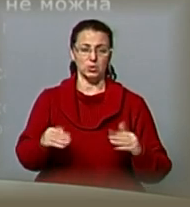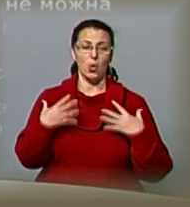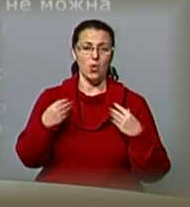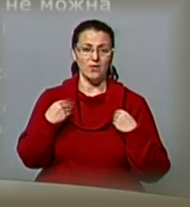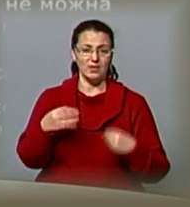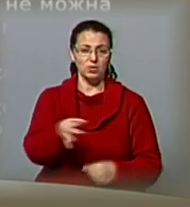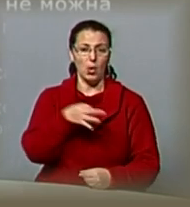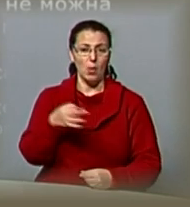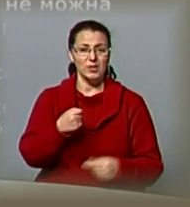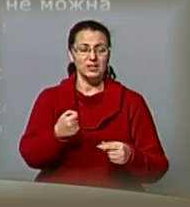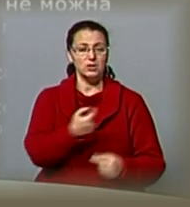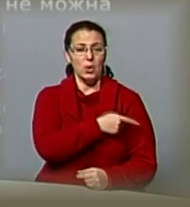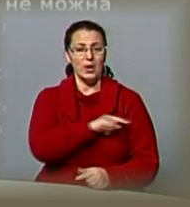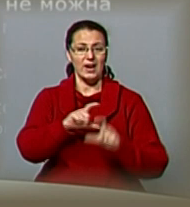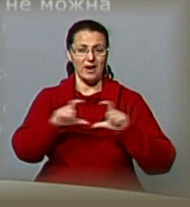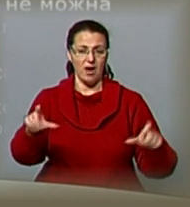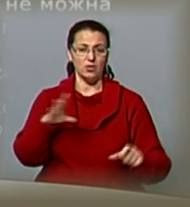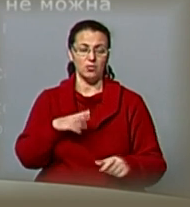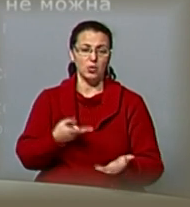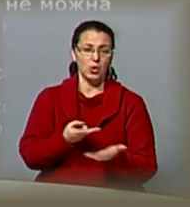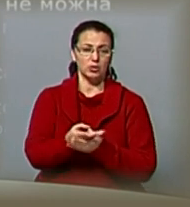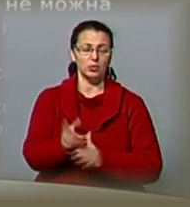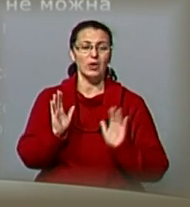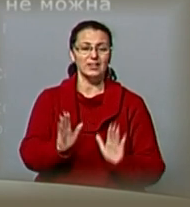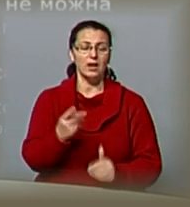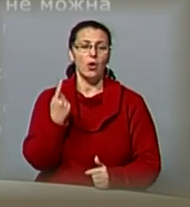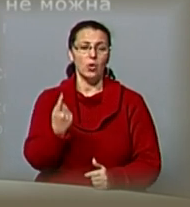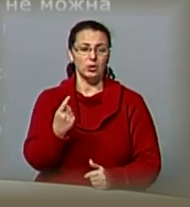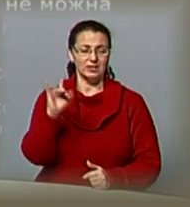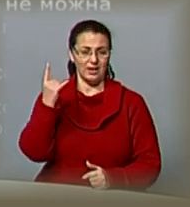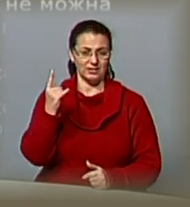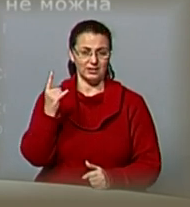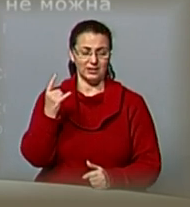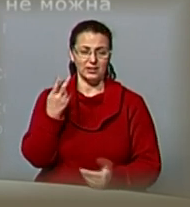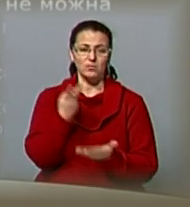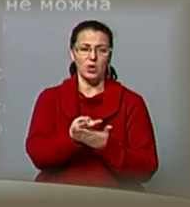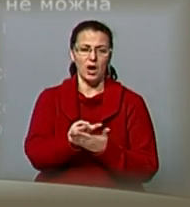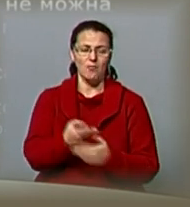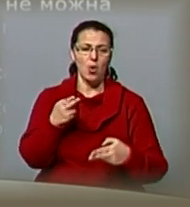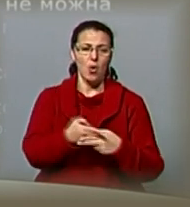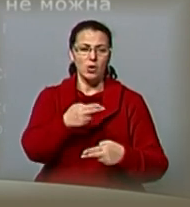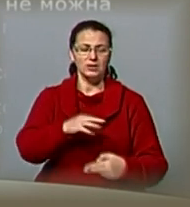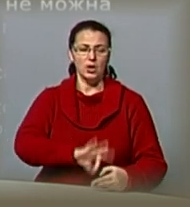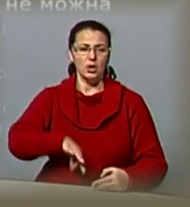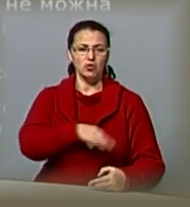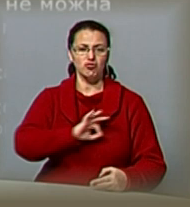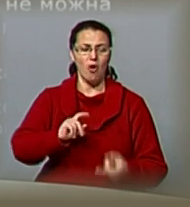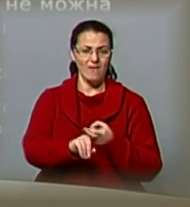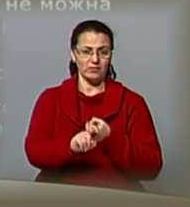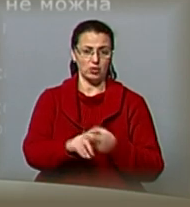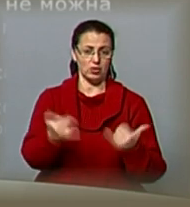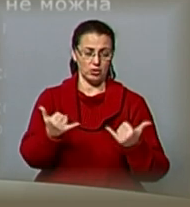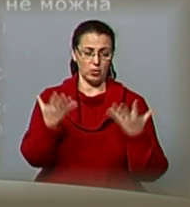інфекційну клінічну лікарню була госпіталізована лише одна дитина з ознаками гострої кишкової інфекції, яка на